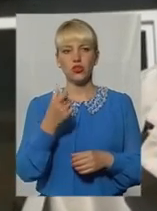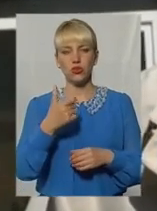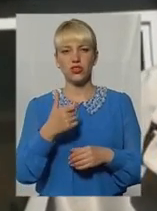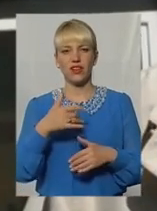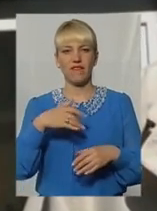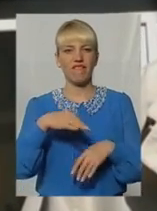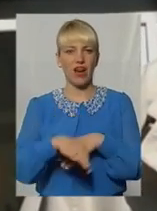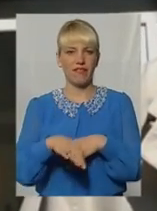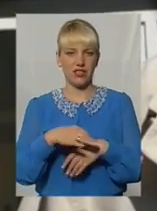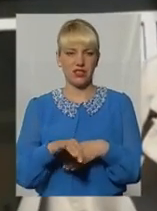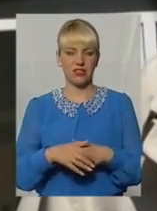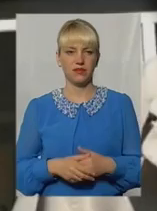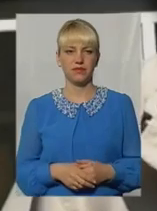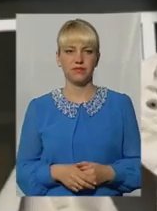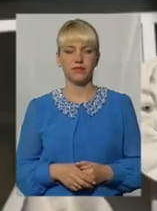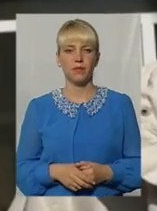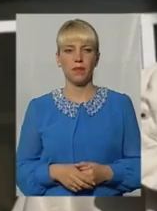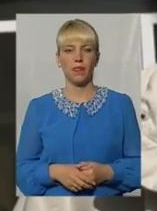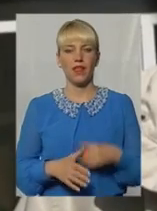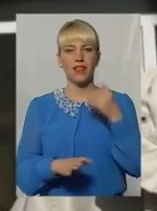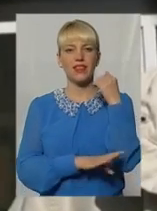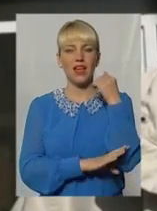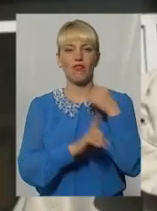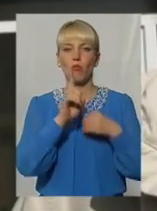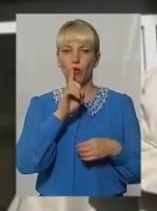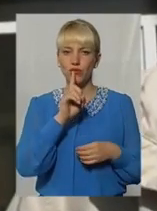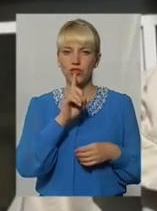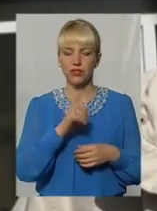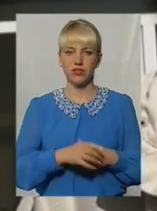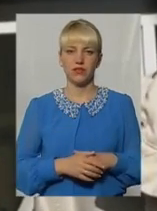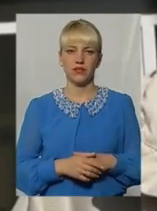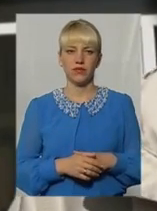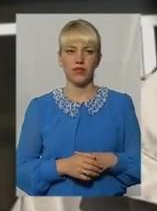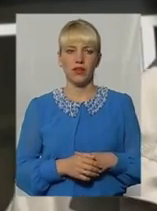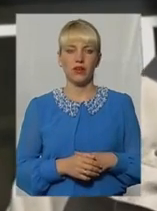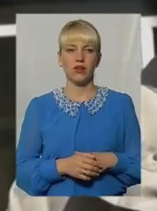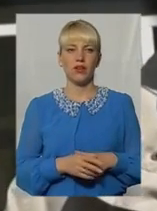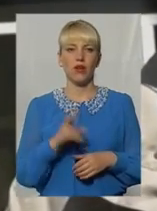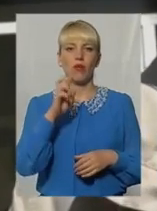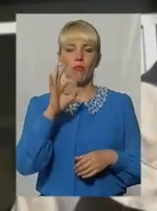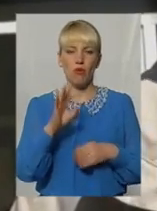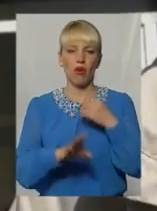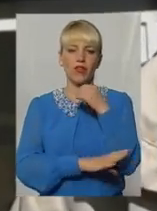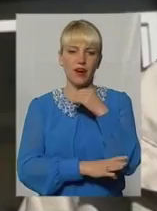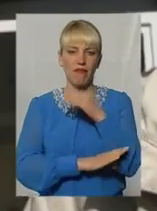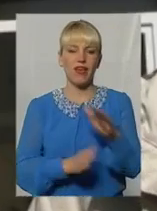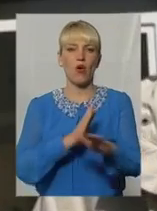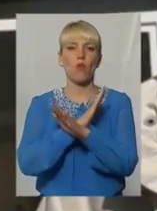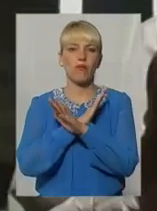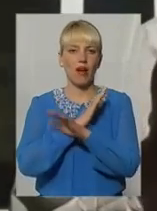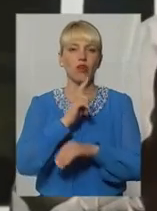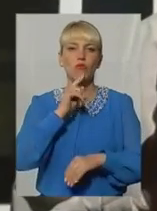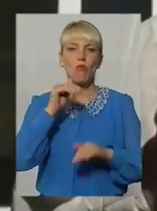варварське. Але дерево мовчить, тому що древі умірають молча. Вони не